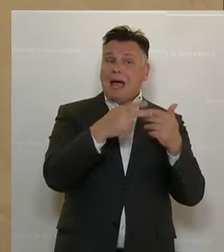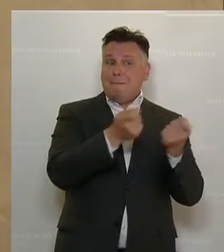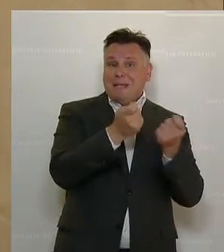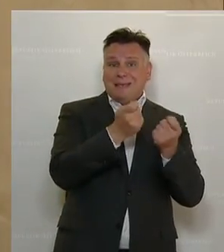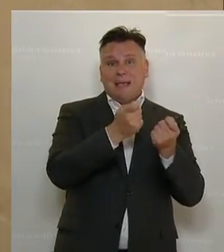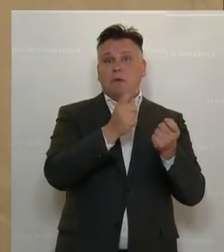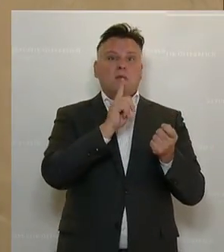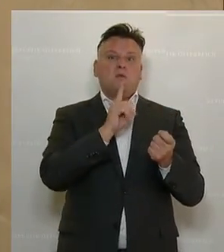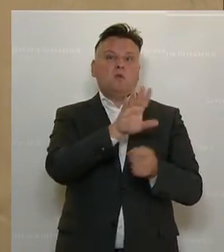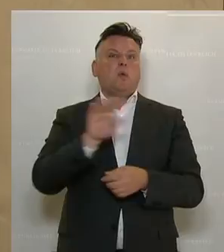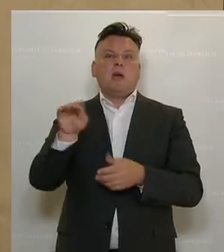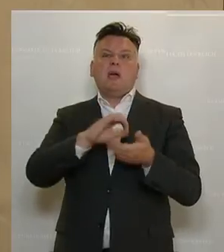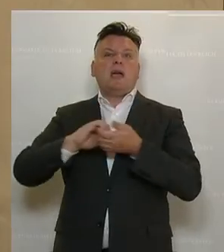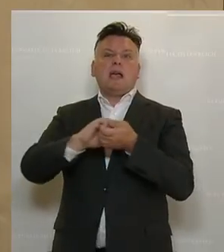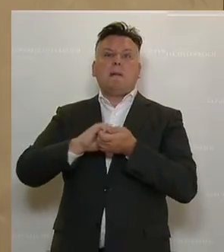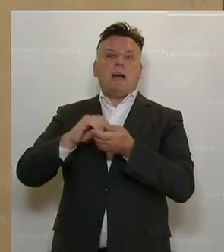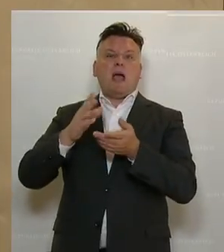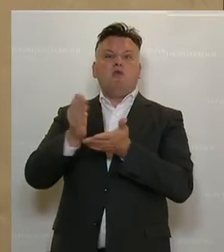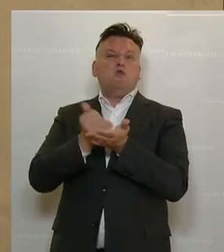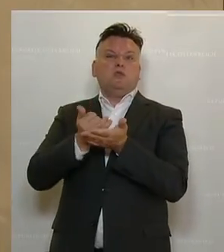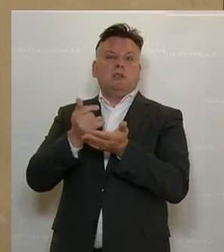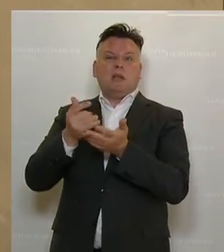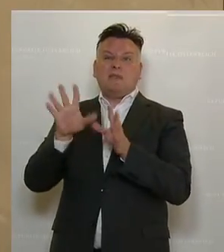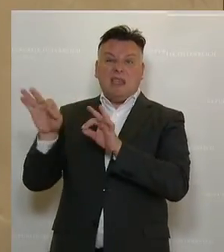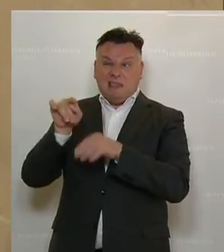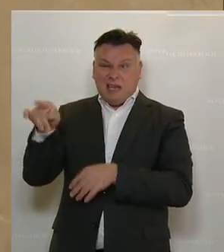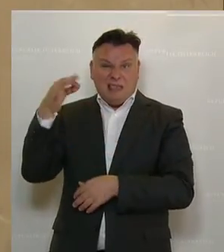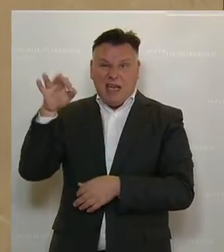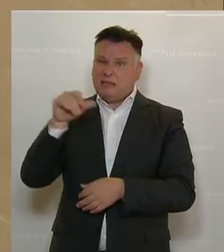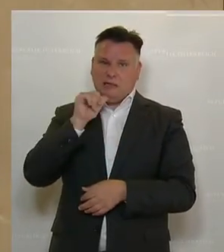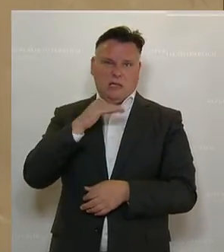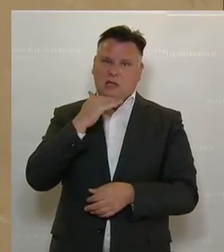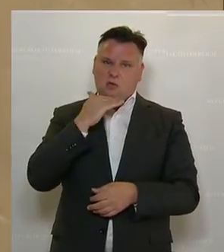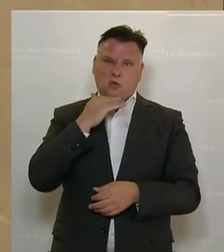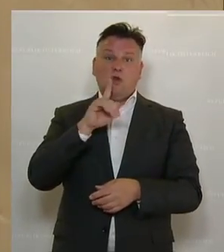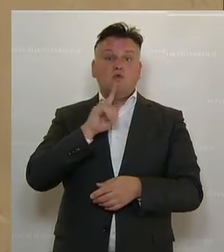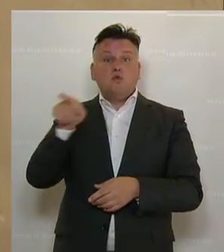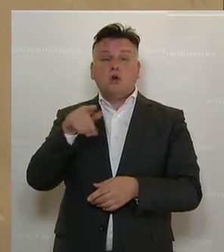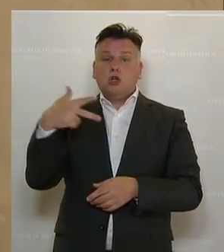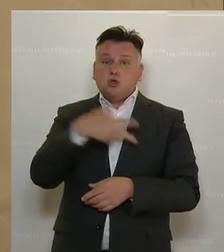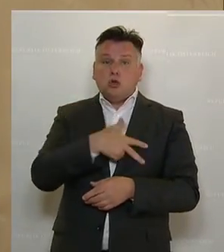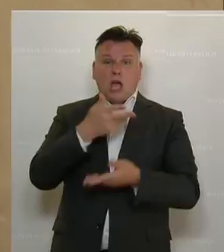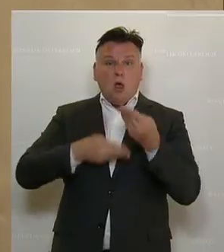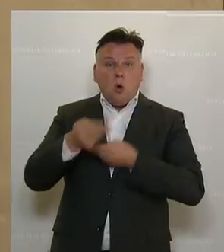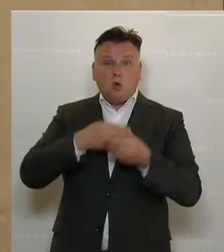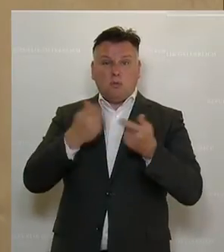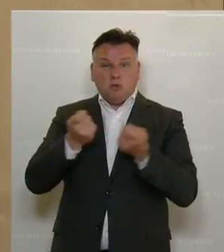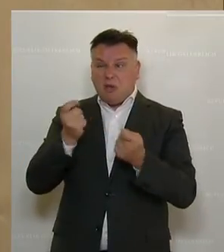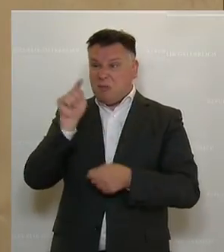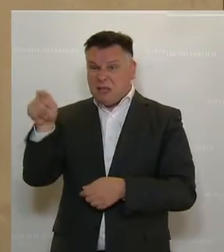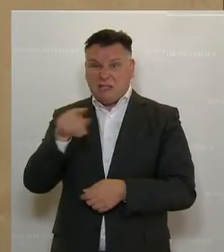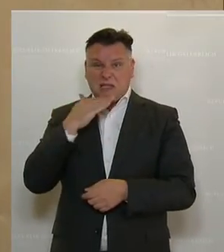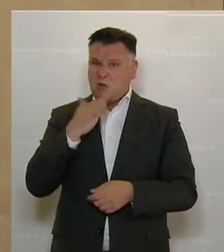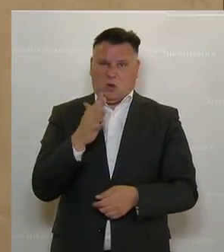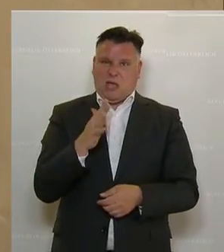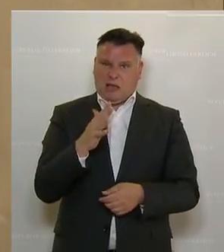als wenn das nur im Rahmen gemeinnütziger Tätigkeit und im Rahmen von sozialökonomischen Betrieben oder öffentlicher Beschäftigung erfolgt. Das